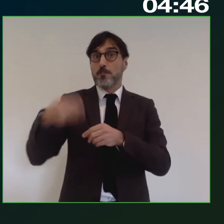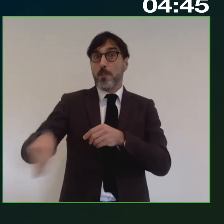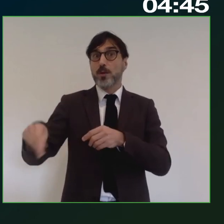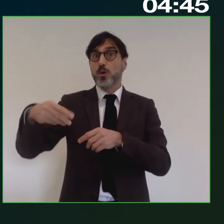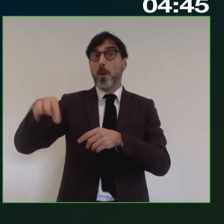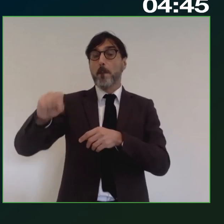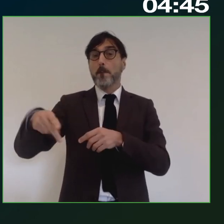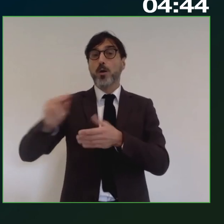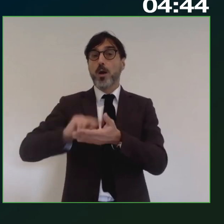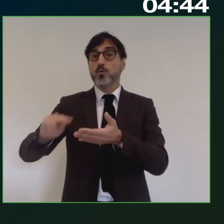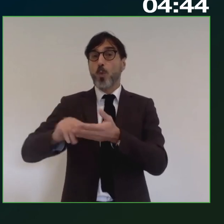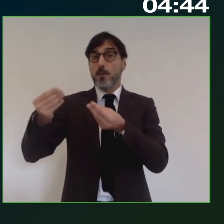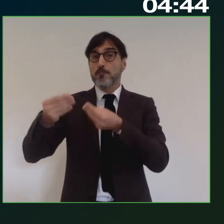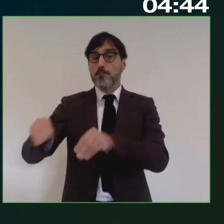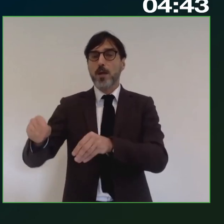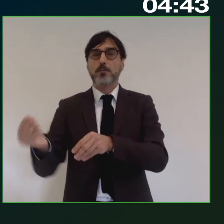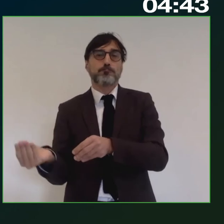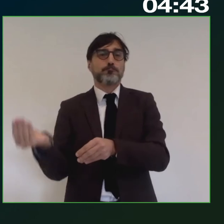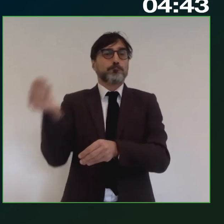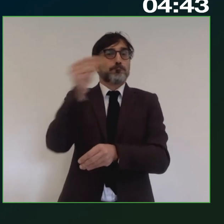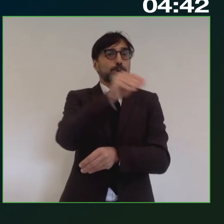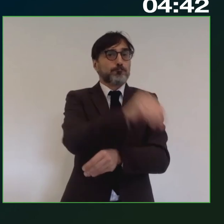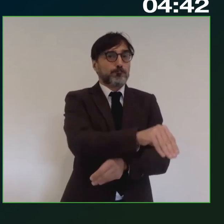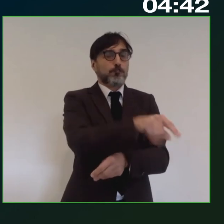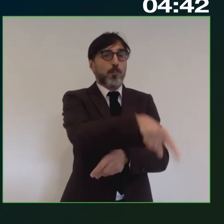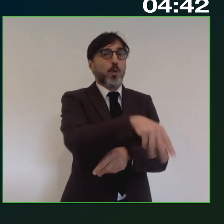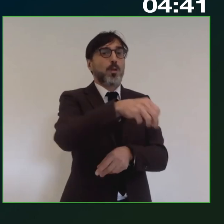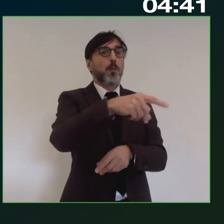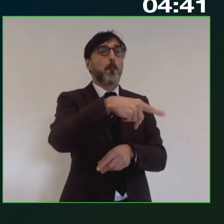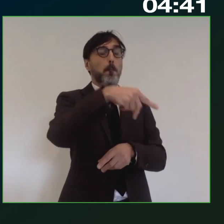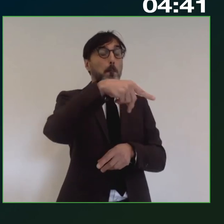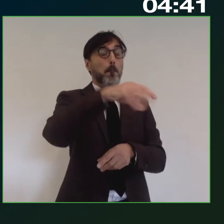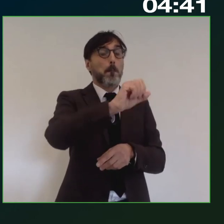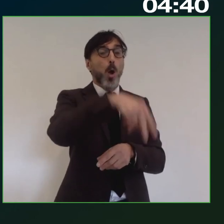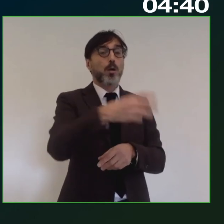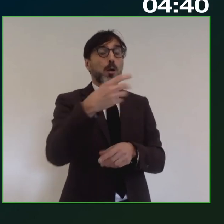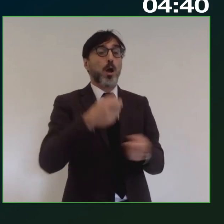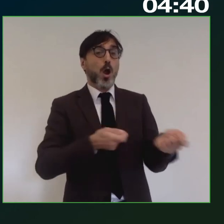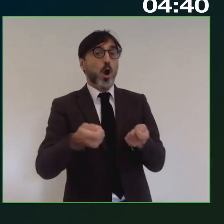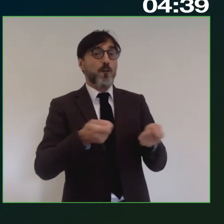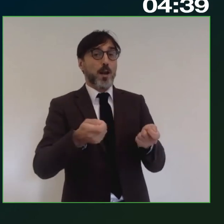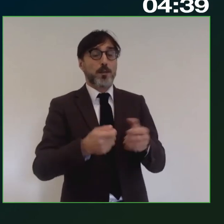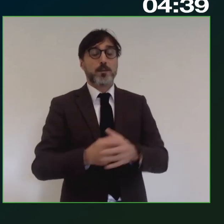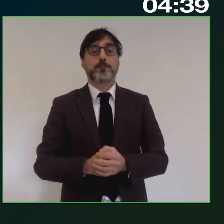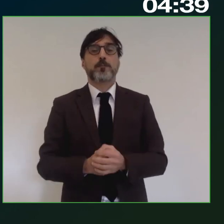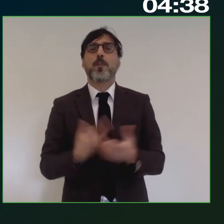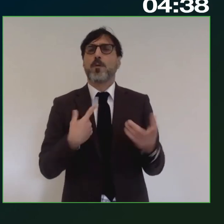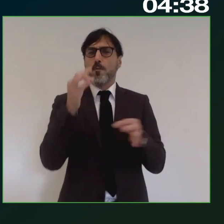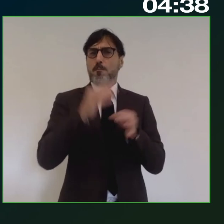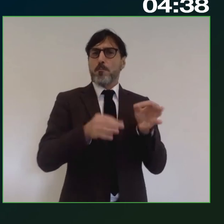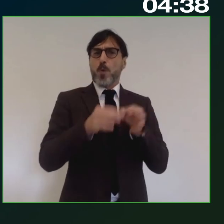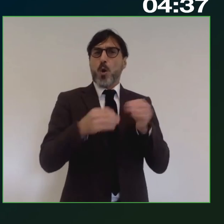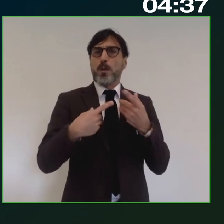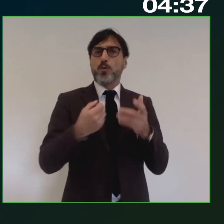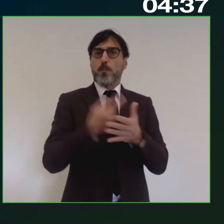e comunque è stata trasferita al PON governance questo è stato un momento importante per il